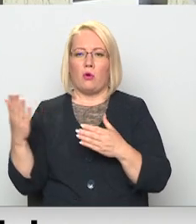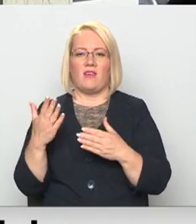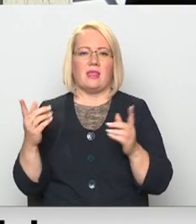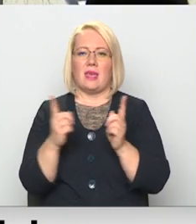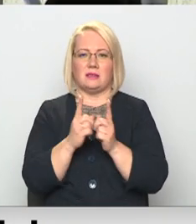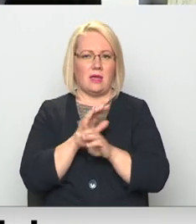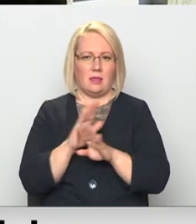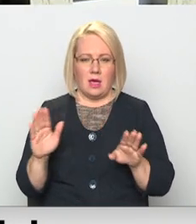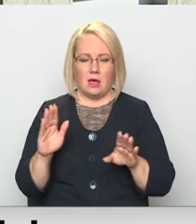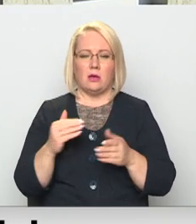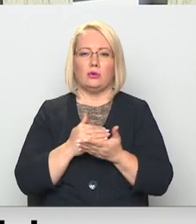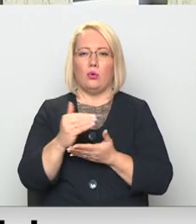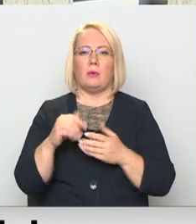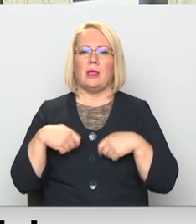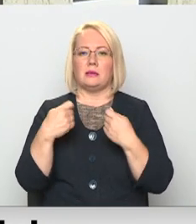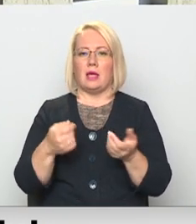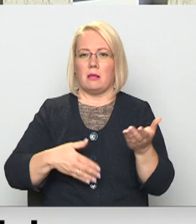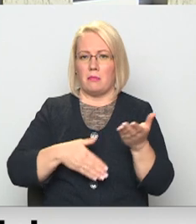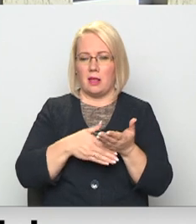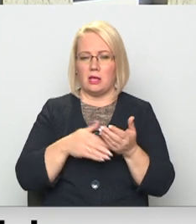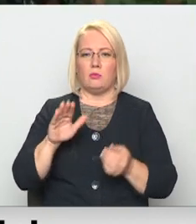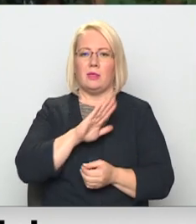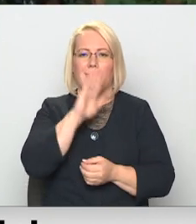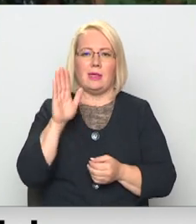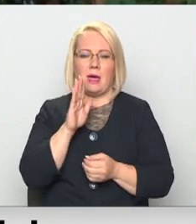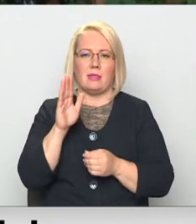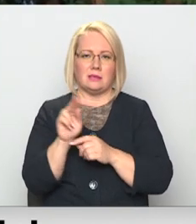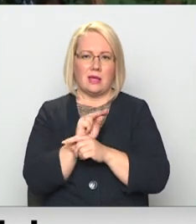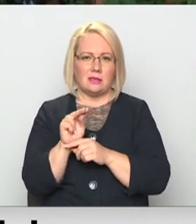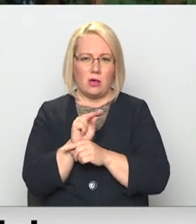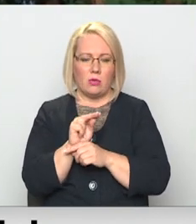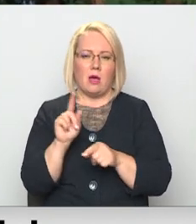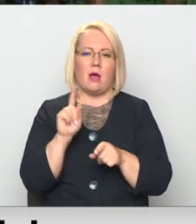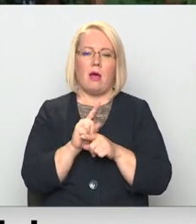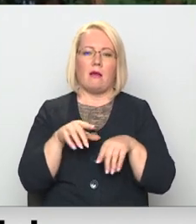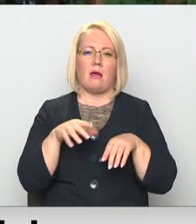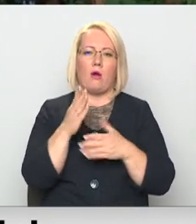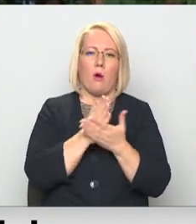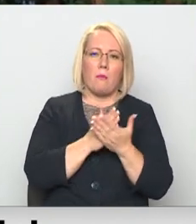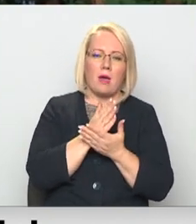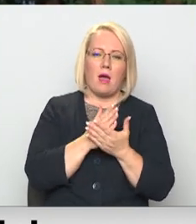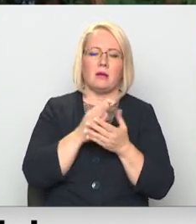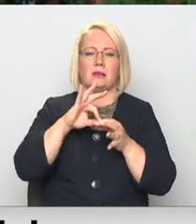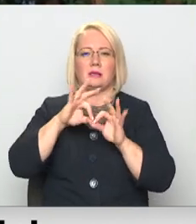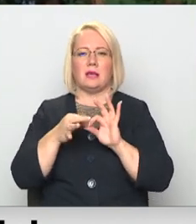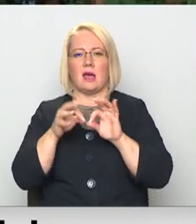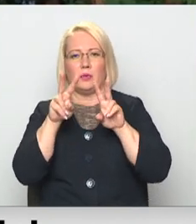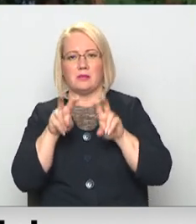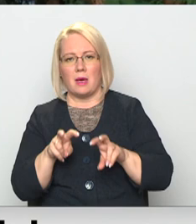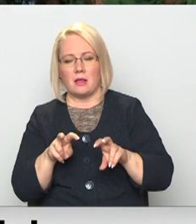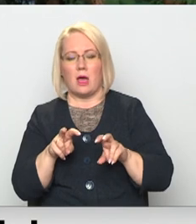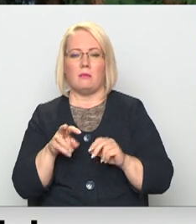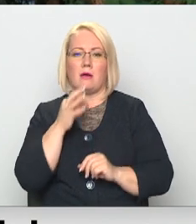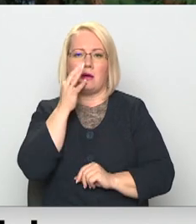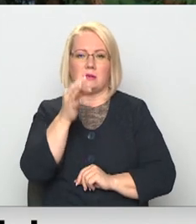turpinām arī sniegt palīdzību dienas stacionārā, tad veikt operācijas, lielākas izmeklējums, nu, līdz, kā